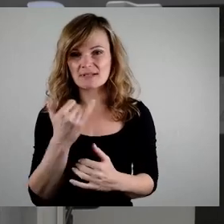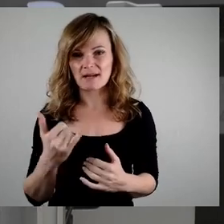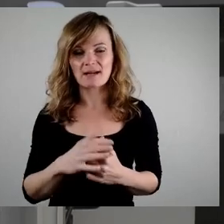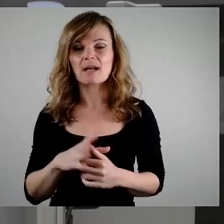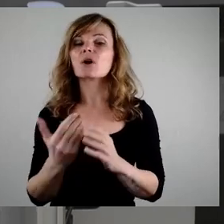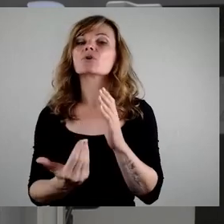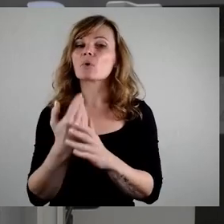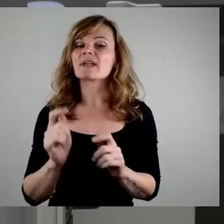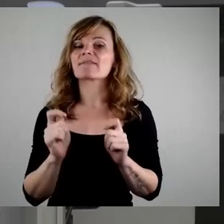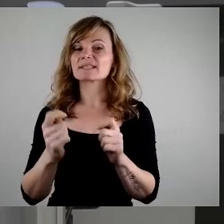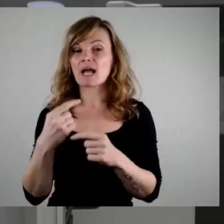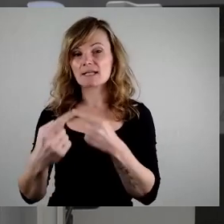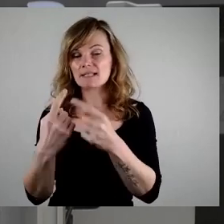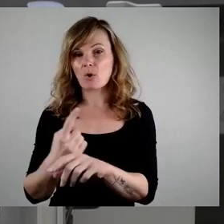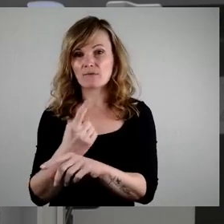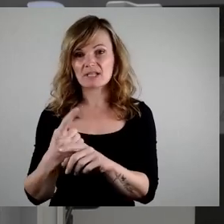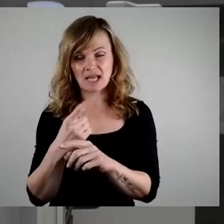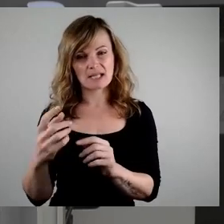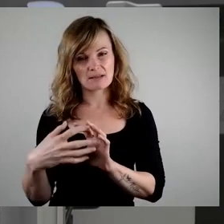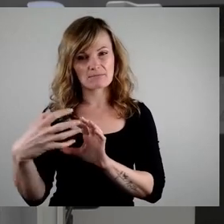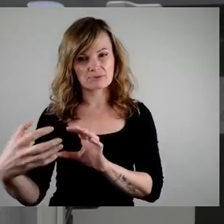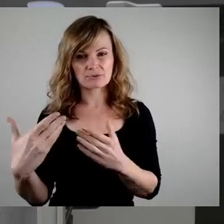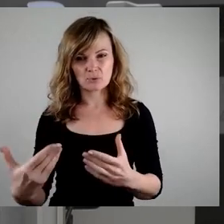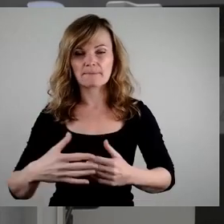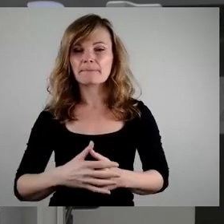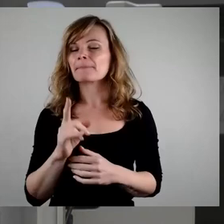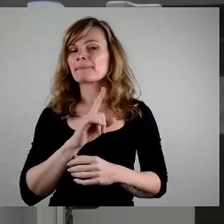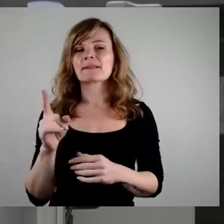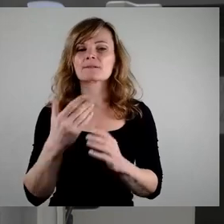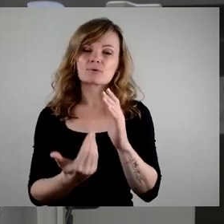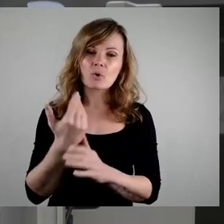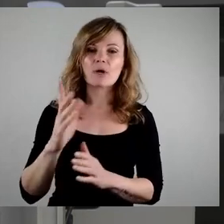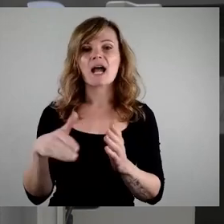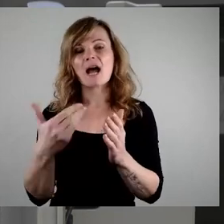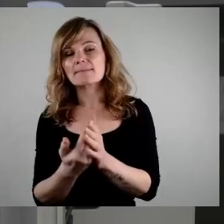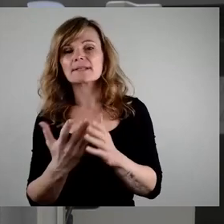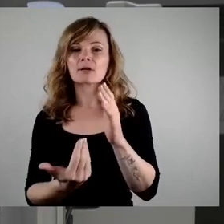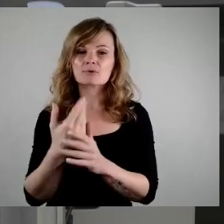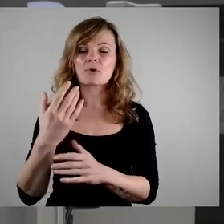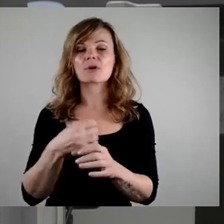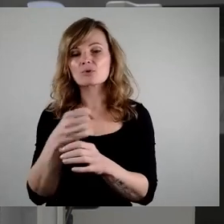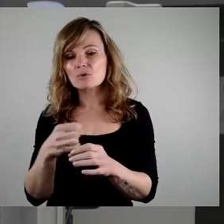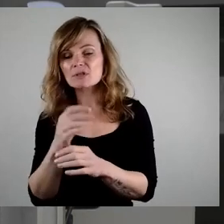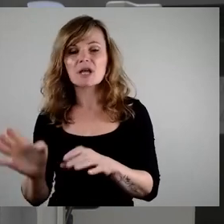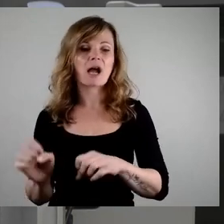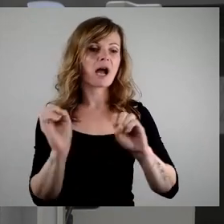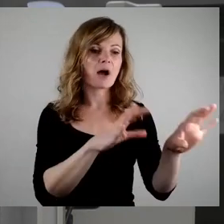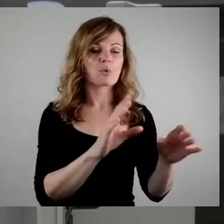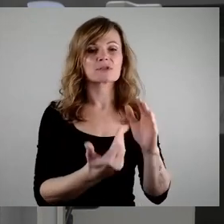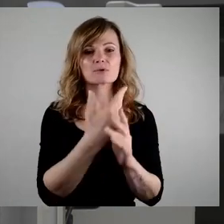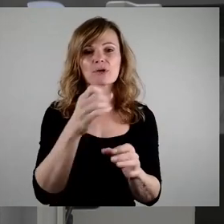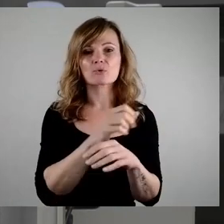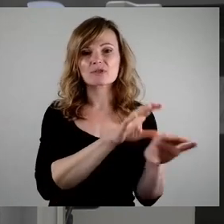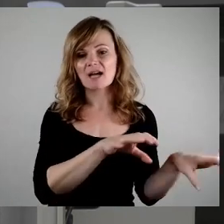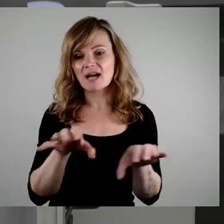neue Vertragslaufzeiten zu machen, damit eben nicht dieses neue Anbieter, Küche raus, neue Küche rein, dieser